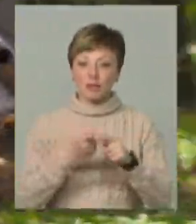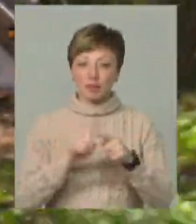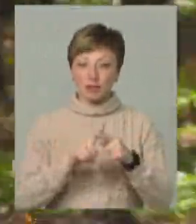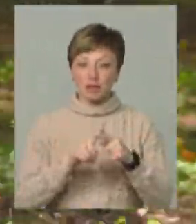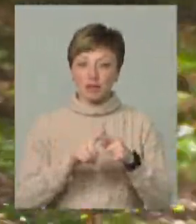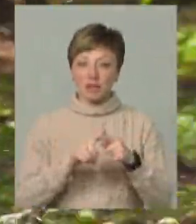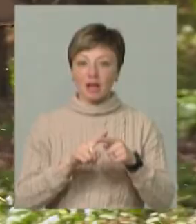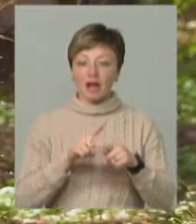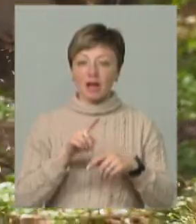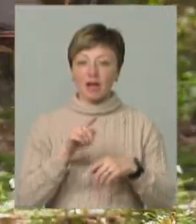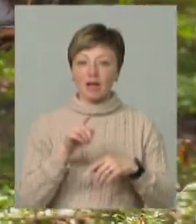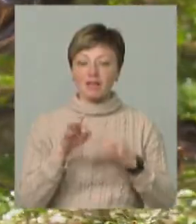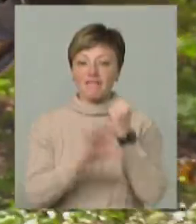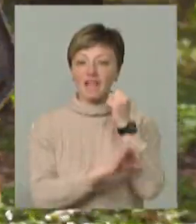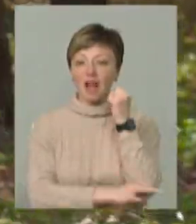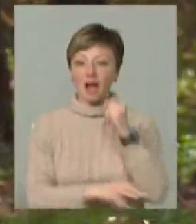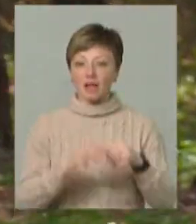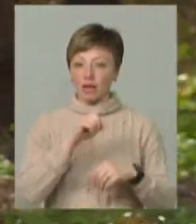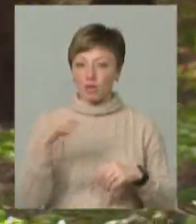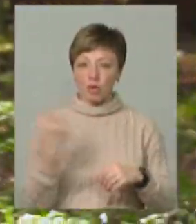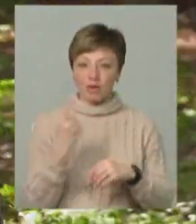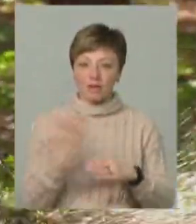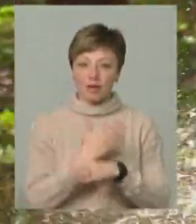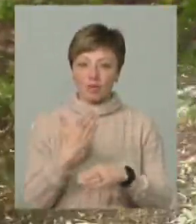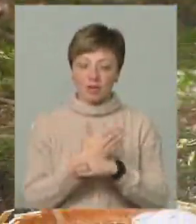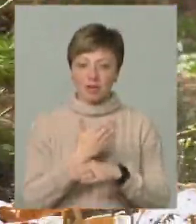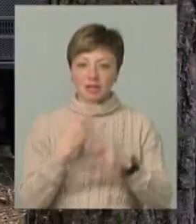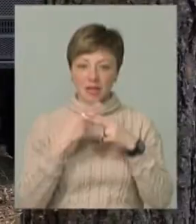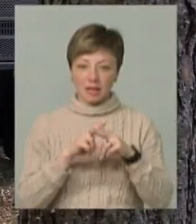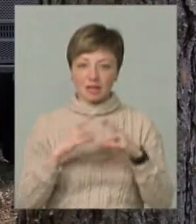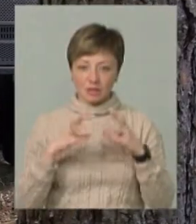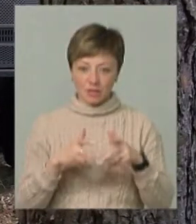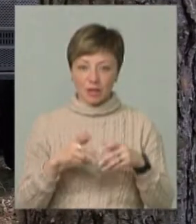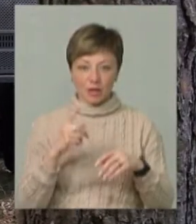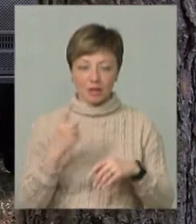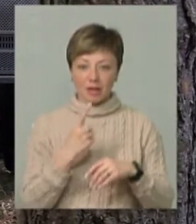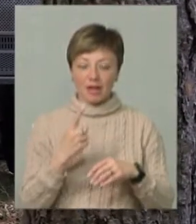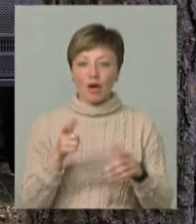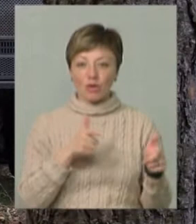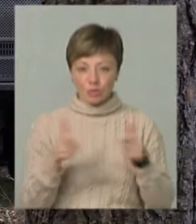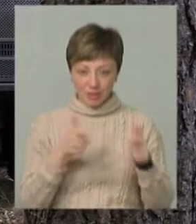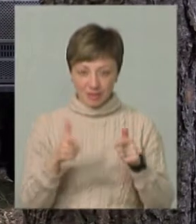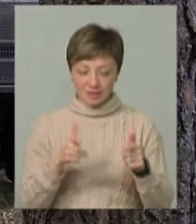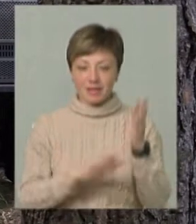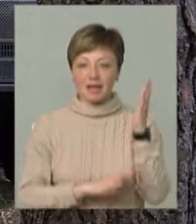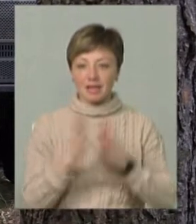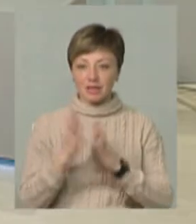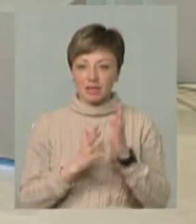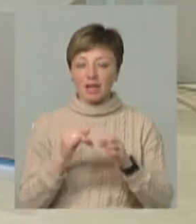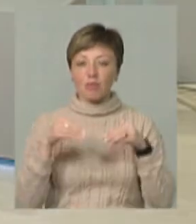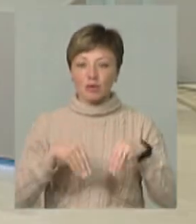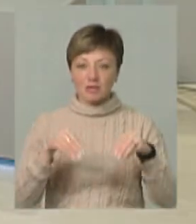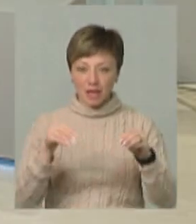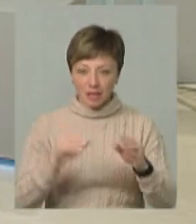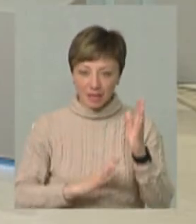купляємо у Фінляндії, це номер один по виробництвості техніки у світі. Номер один. І ще для заготівлі лісу? І для заготівлі лісу, і для